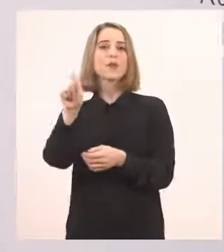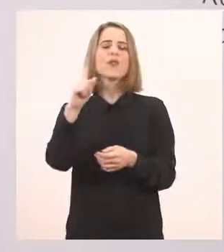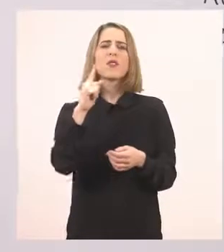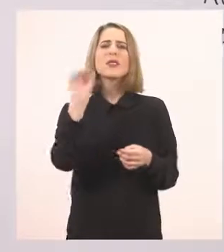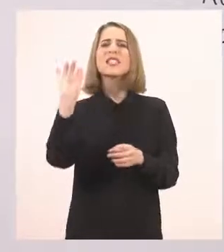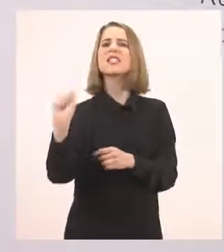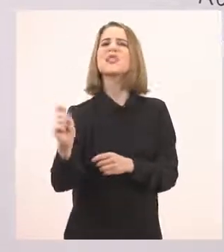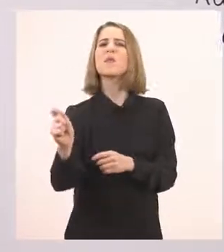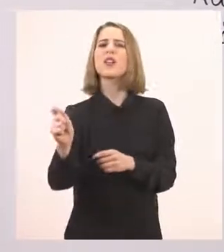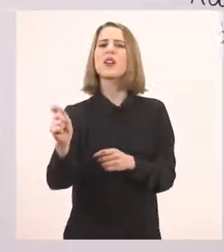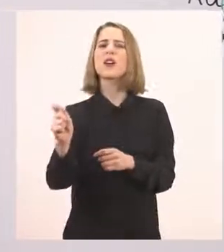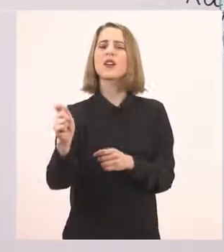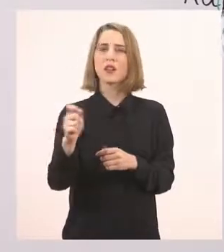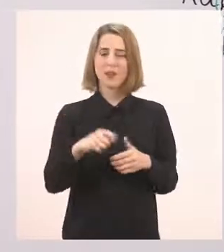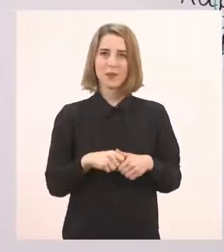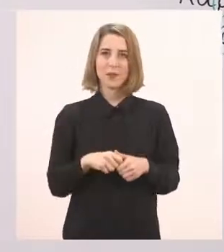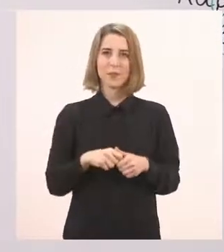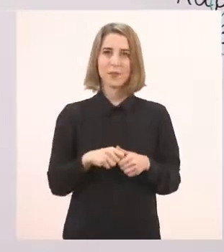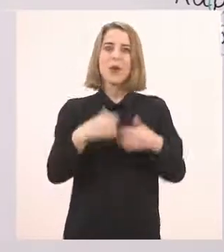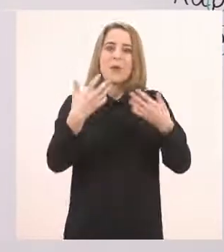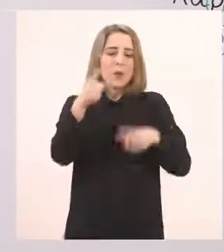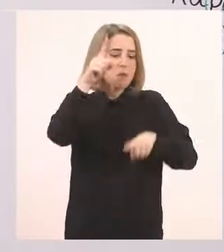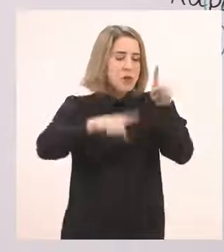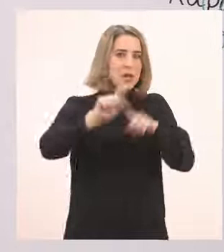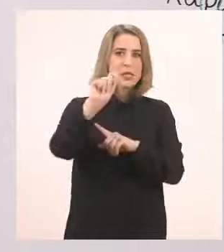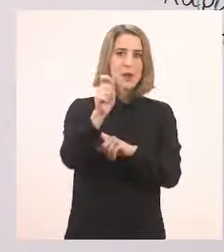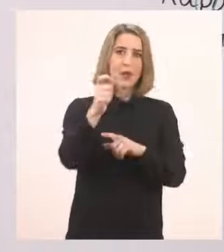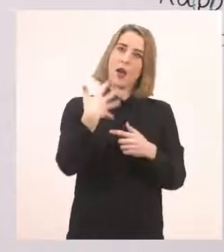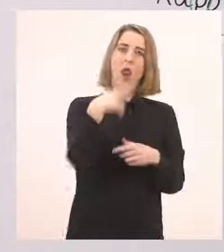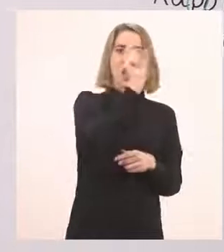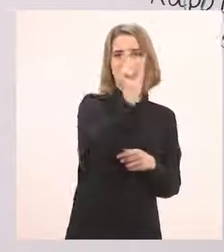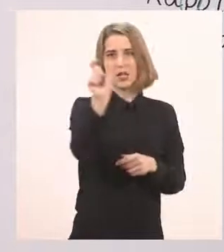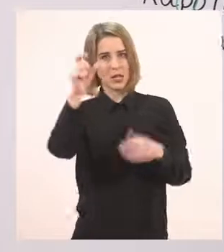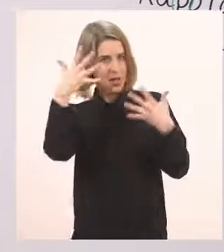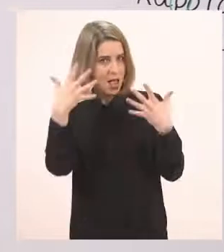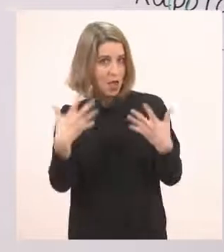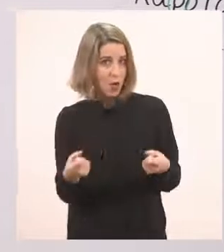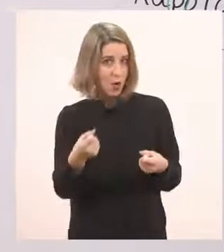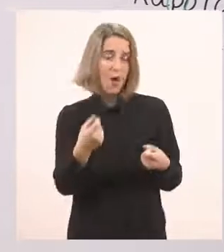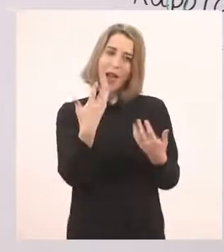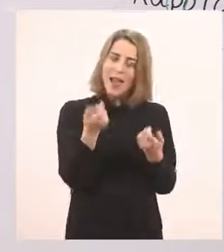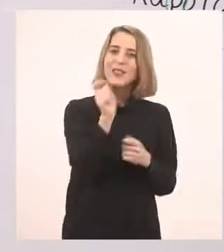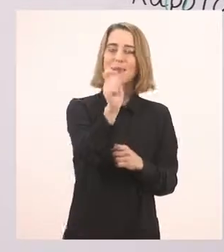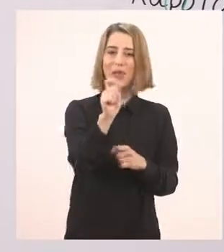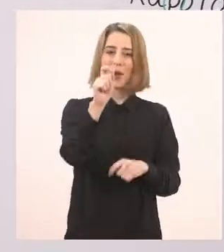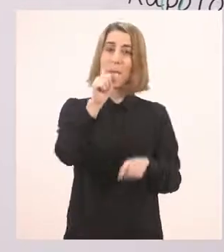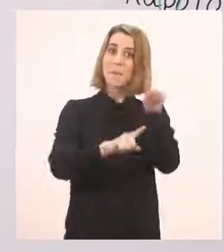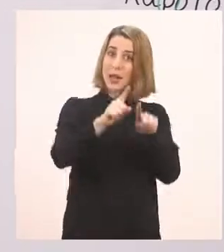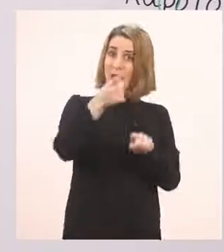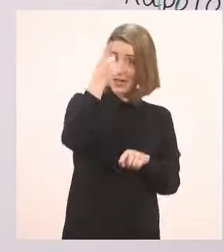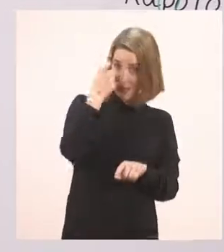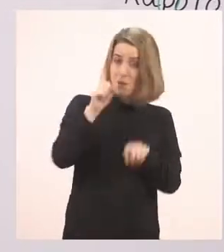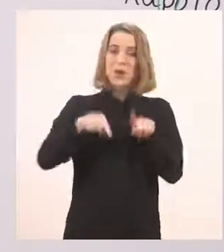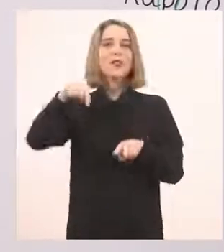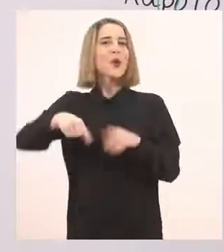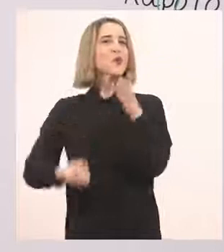βλέπουμε στο κείμενό μας. Υπάρχουν κάποια σημαδάκια κάτω στις λεξούλες μας, έτσι. Τα ξέρουμε τα περισσότερα. Κάποια από αυτά δεν τα έχουμε. Μας θα τα